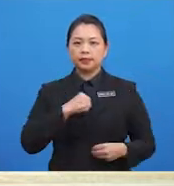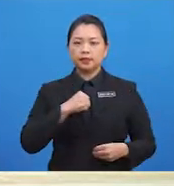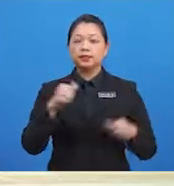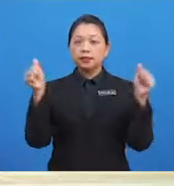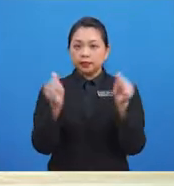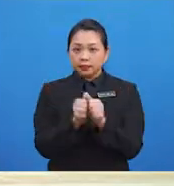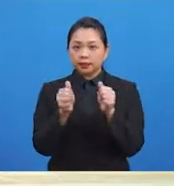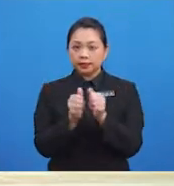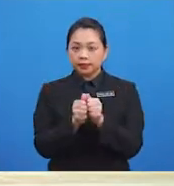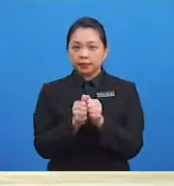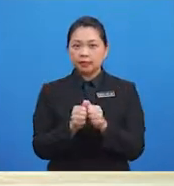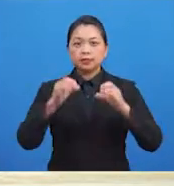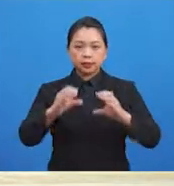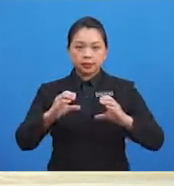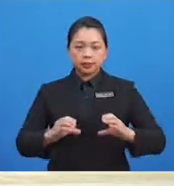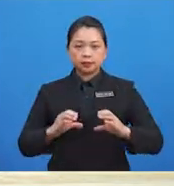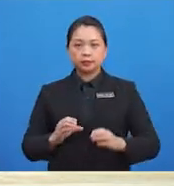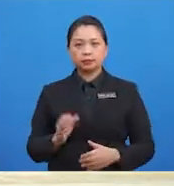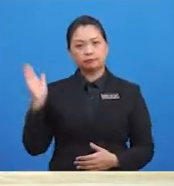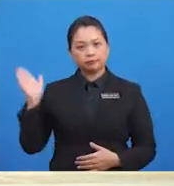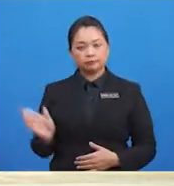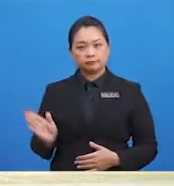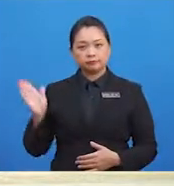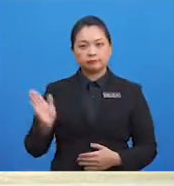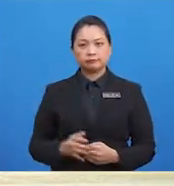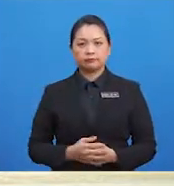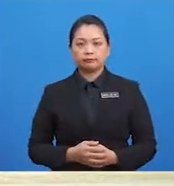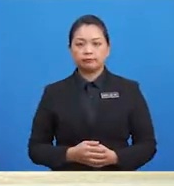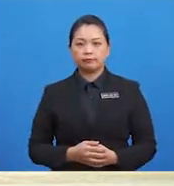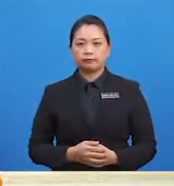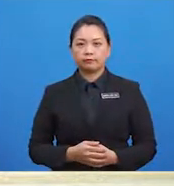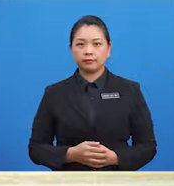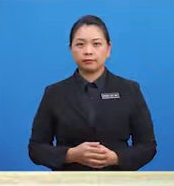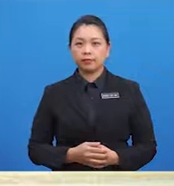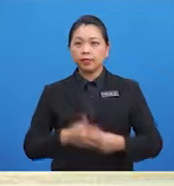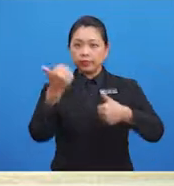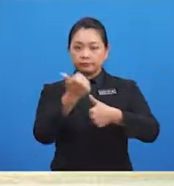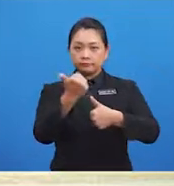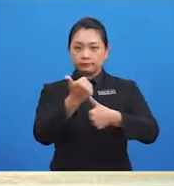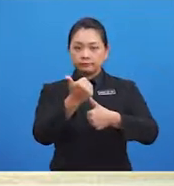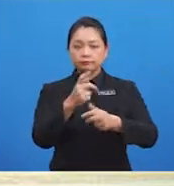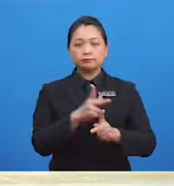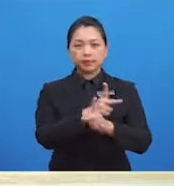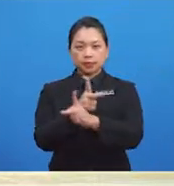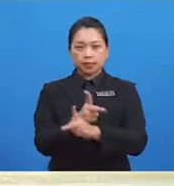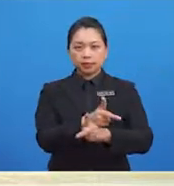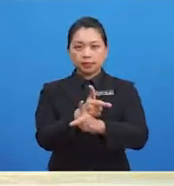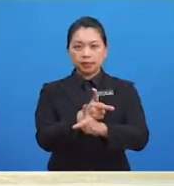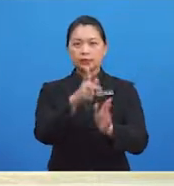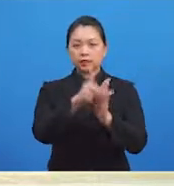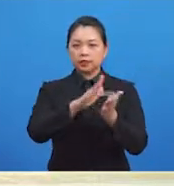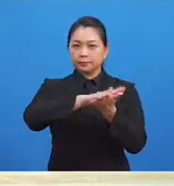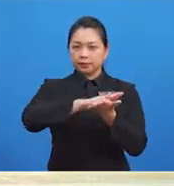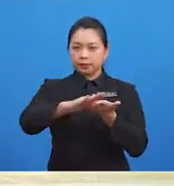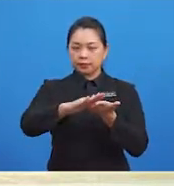kebersihan diri Dan, yang kedua, menjaga keselamatan diri